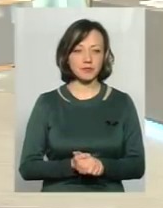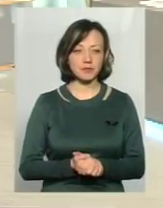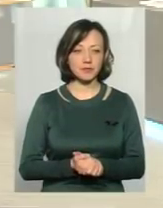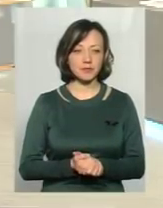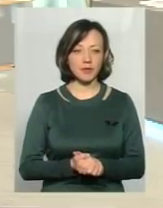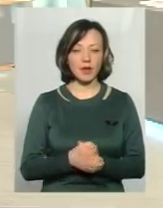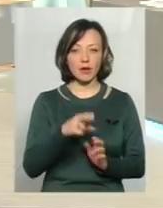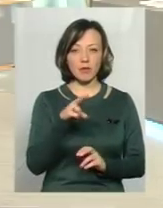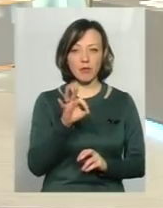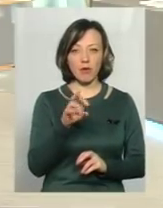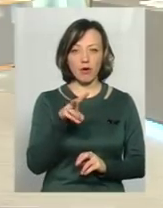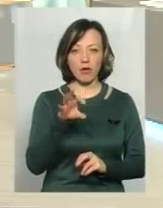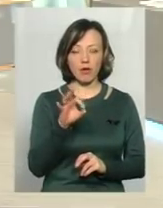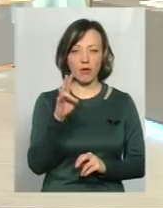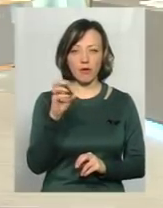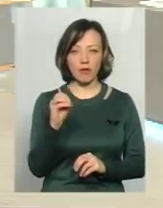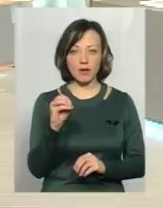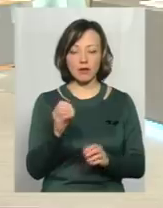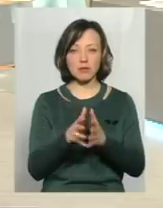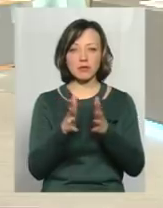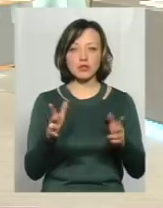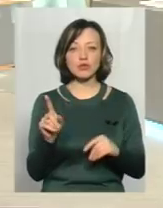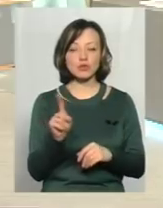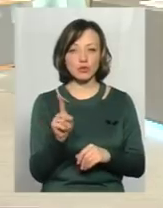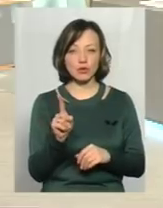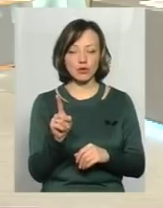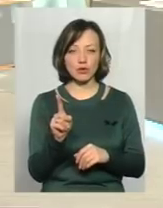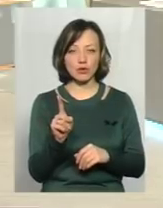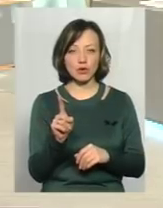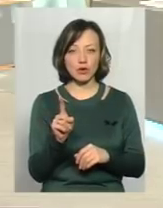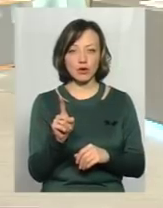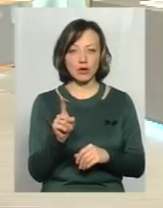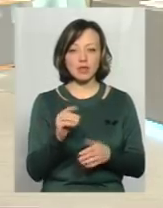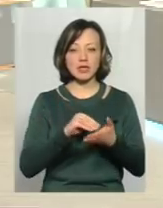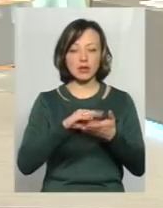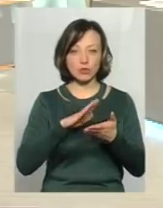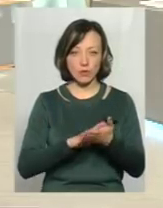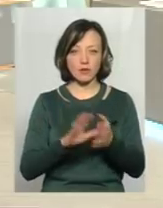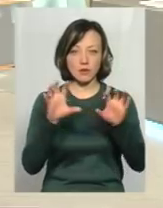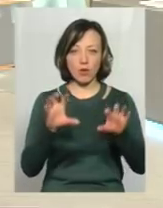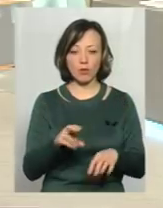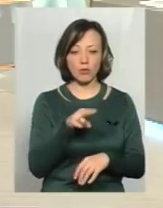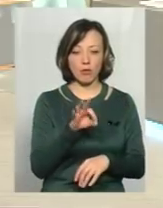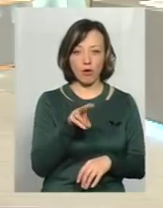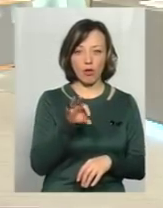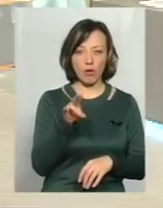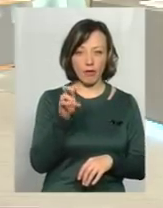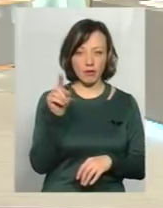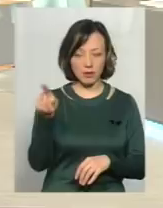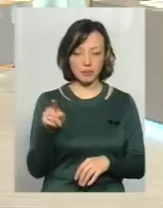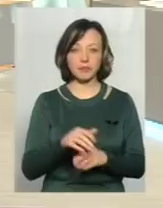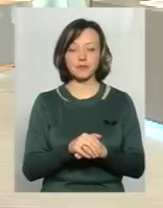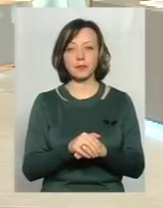відзначити полонних. Більш що? Більш, якщо взяти, що зареєстрованих. Там